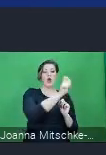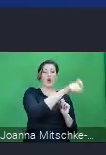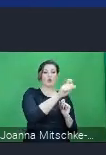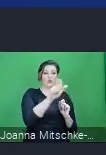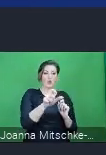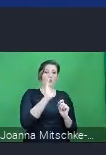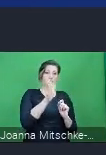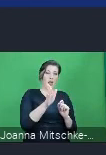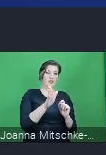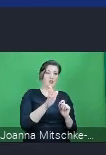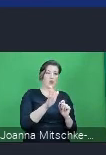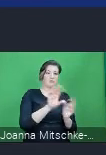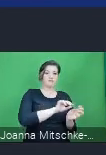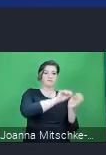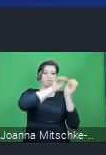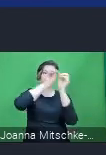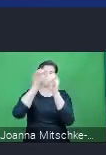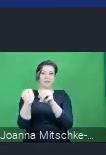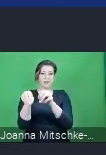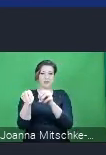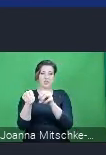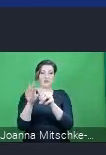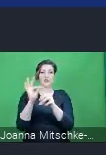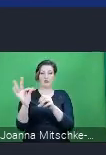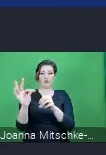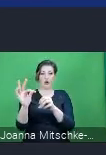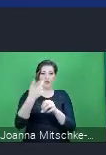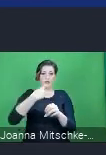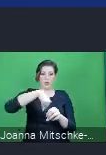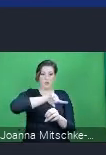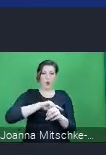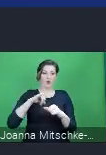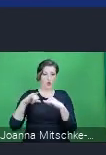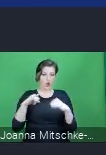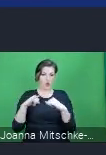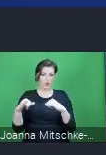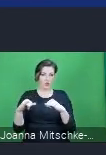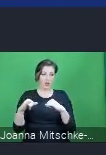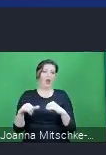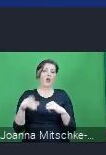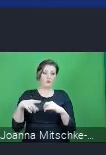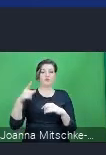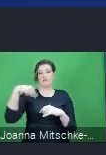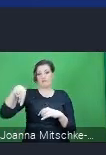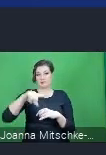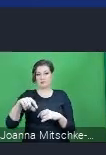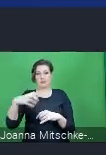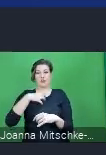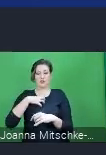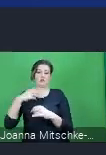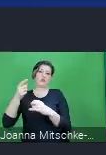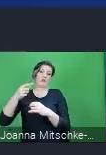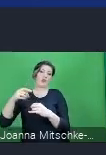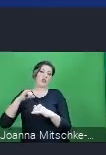analizować i przetwarzać dalej te dane. Generalnie są dwa takie tutaj główne założenia.